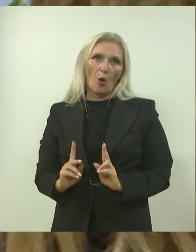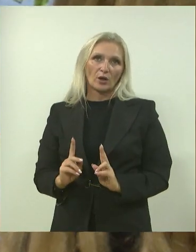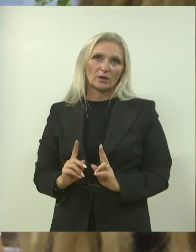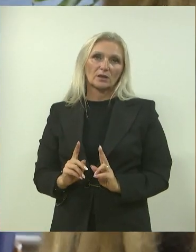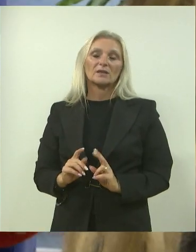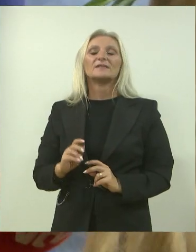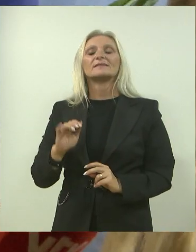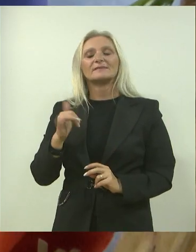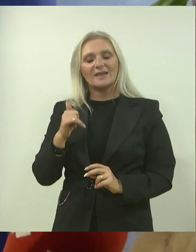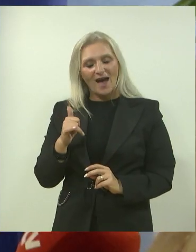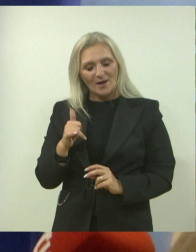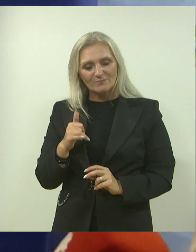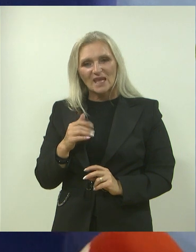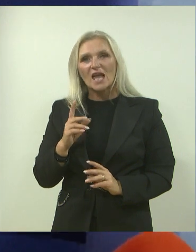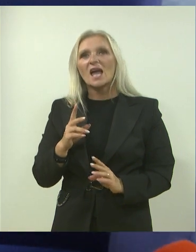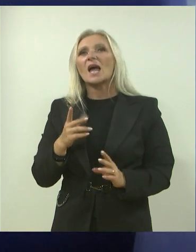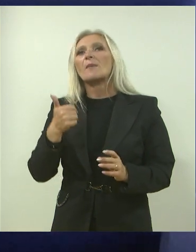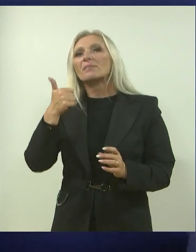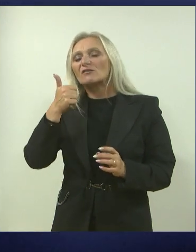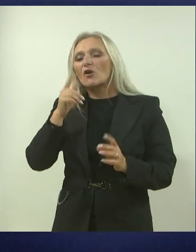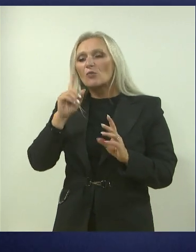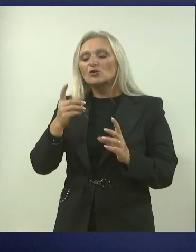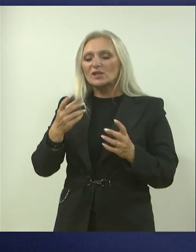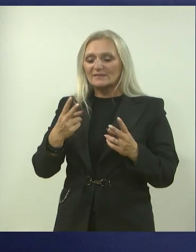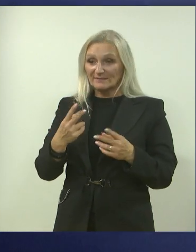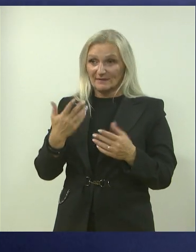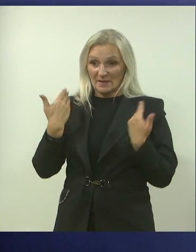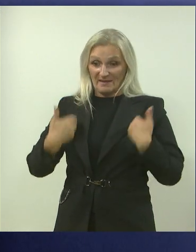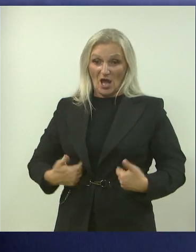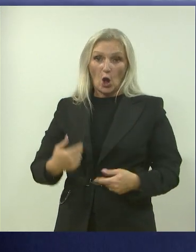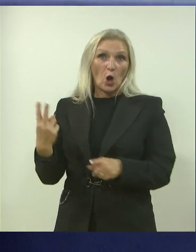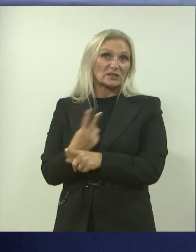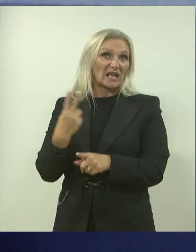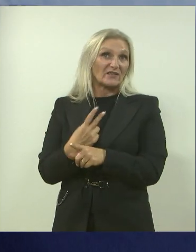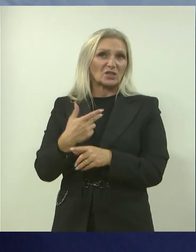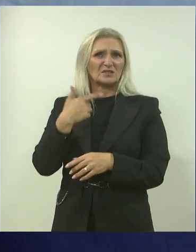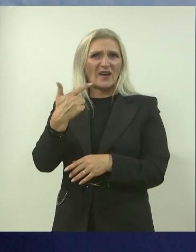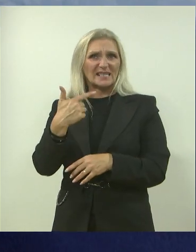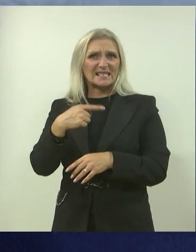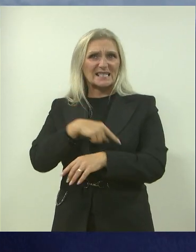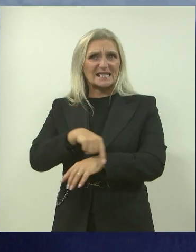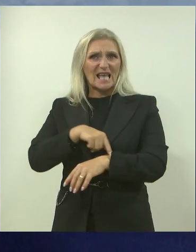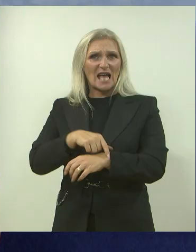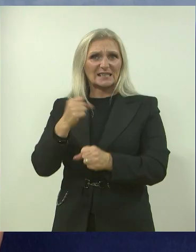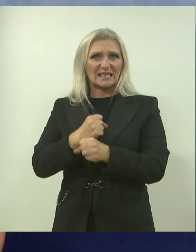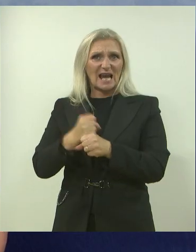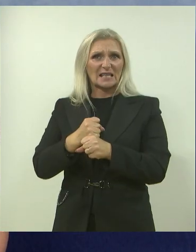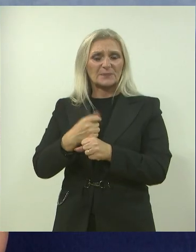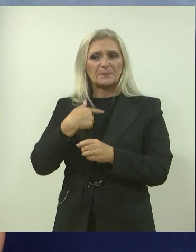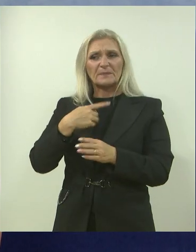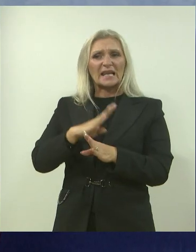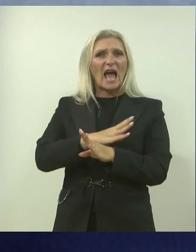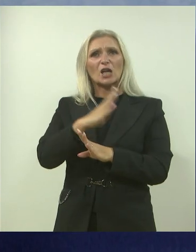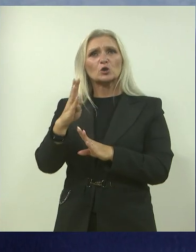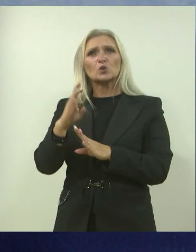prvog što će se dobiti je groznica, jer tijelo vam je nadiknuto raditi 18-20 sati dnevno. Meni je najduži dan bio